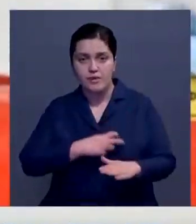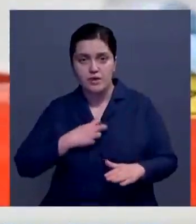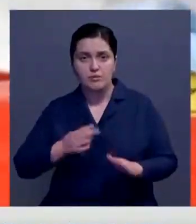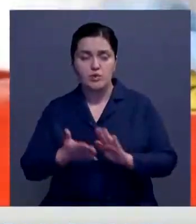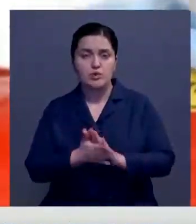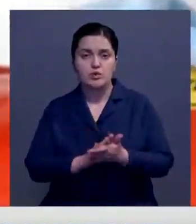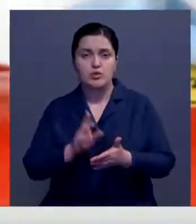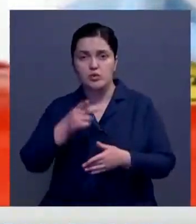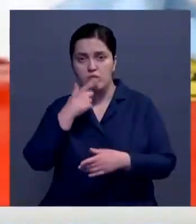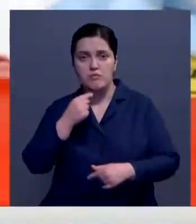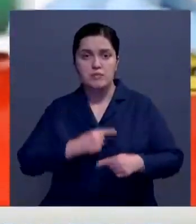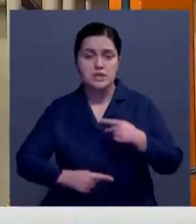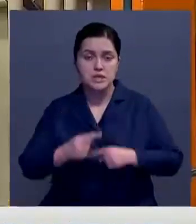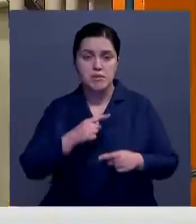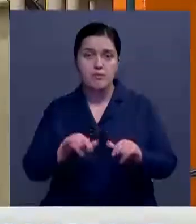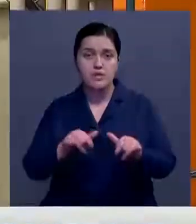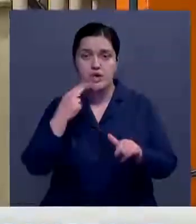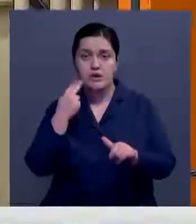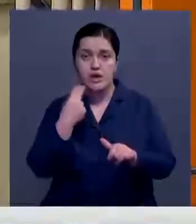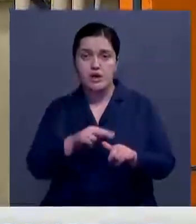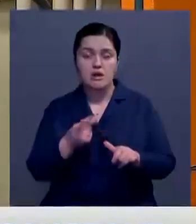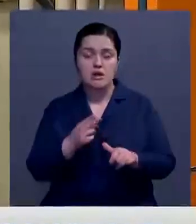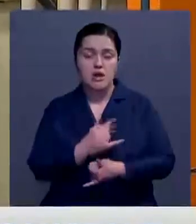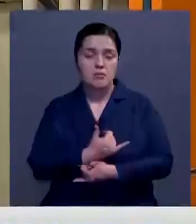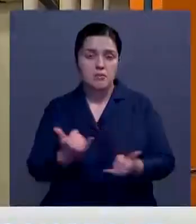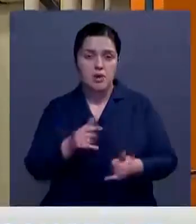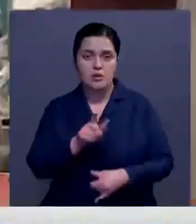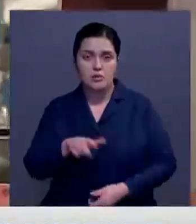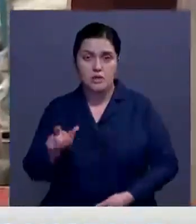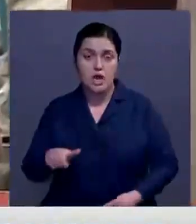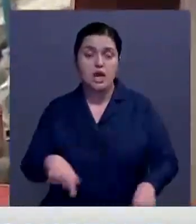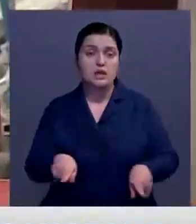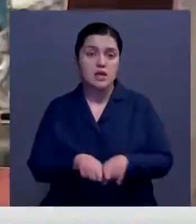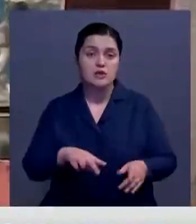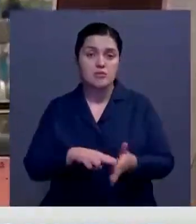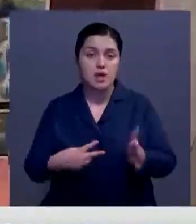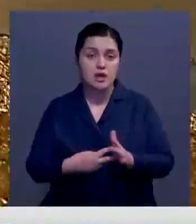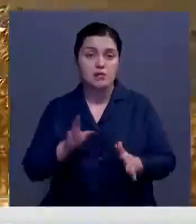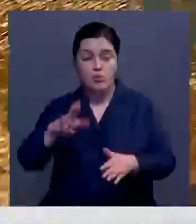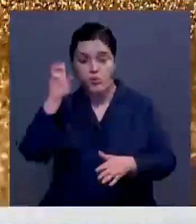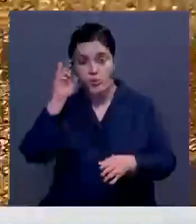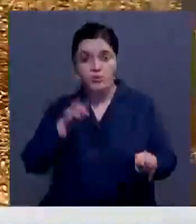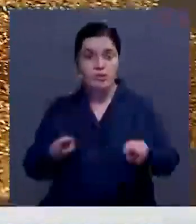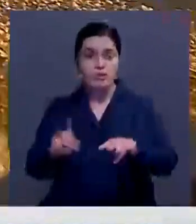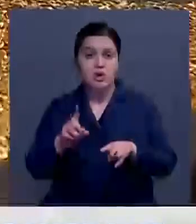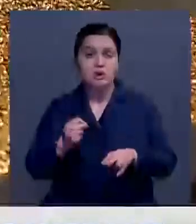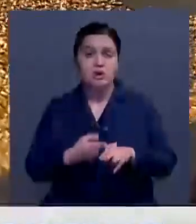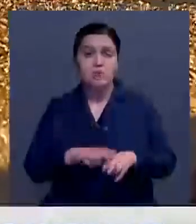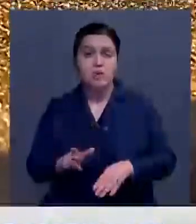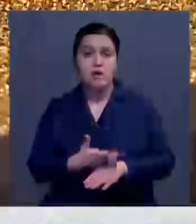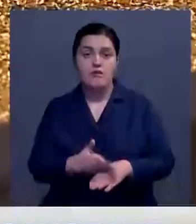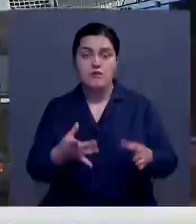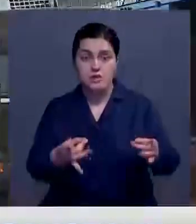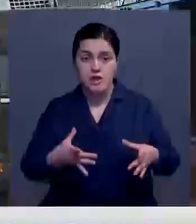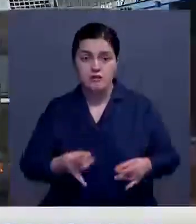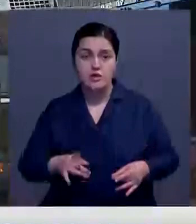условия для добросовестного бизнеса и качество продуктов будет повышаться. Ведомстве также планируют вести госконтроль за